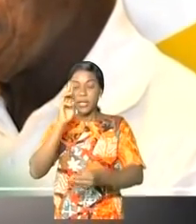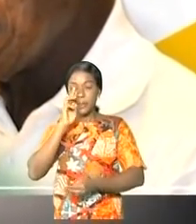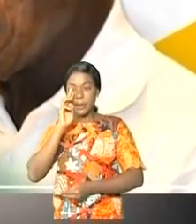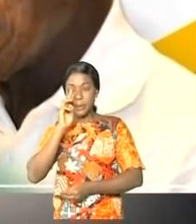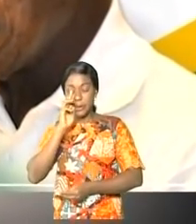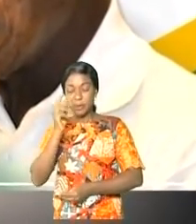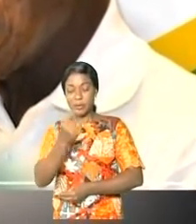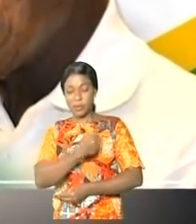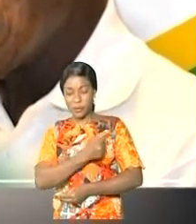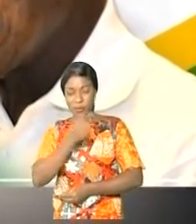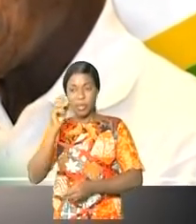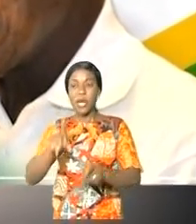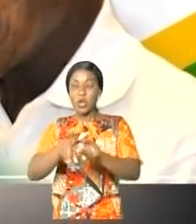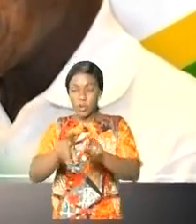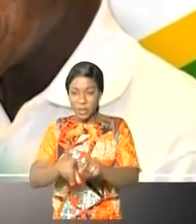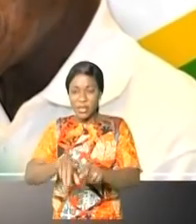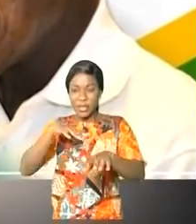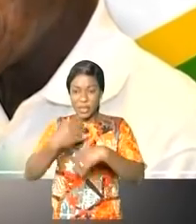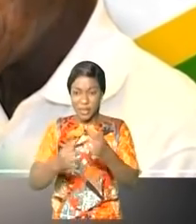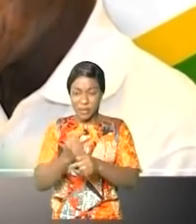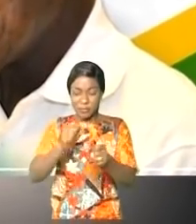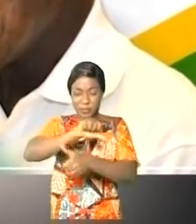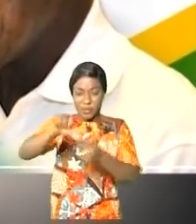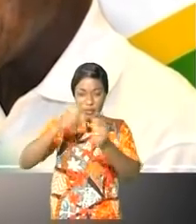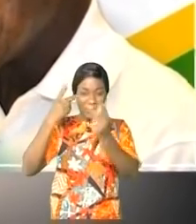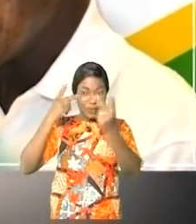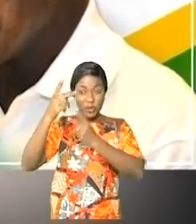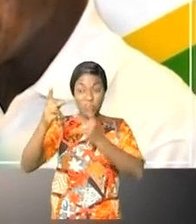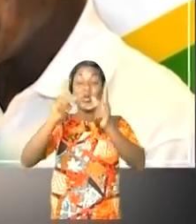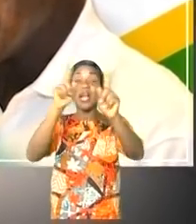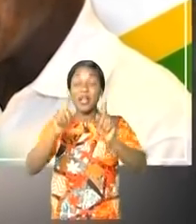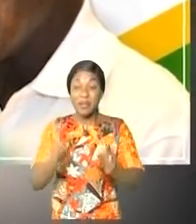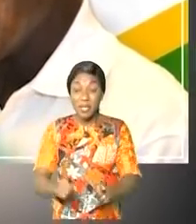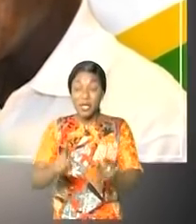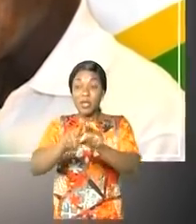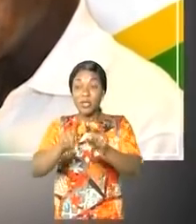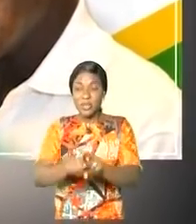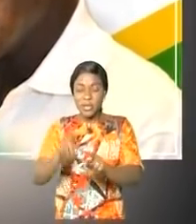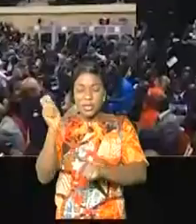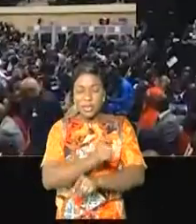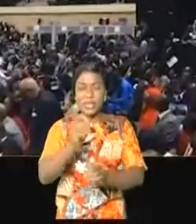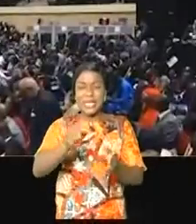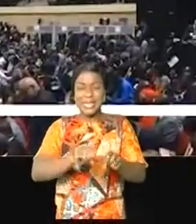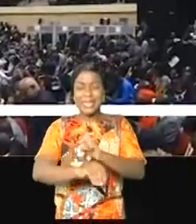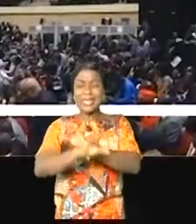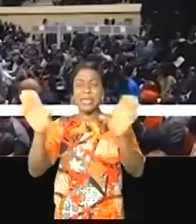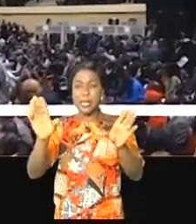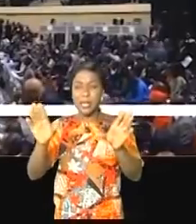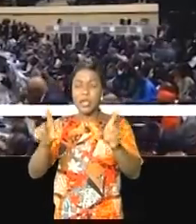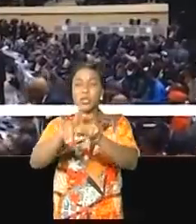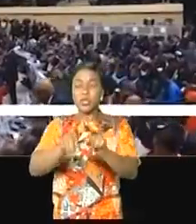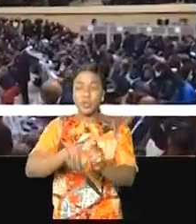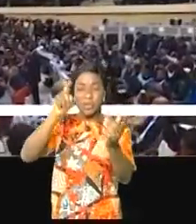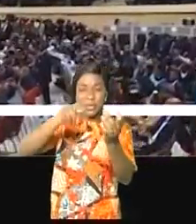Nobastanjo. Style articulé autour d'une vision très panafricaniste avec un agenda précis. On peut aussi citer